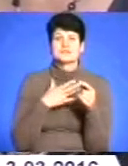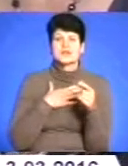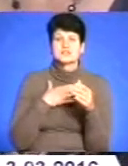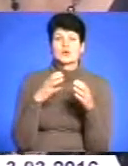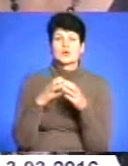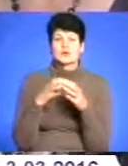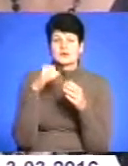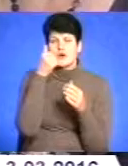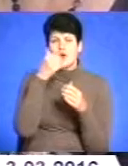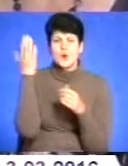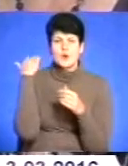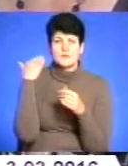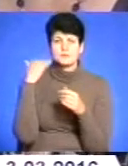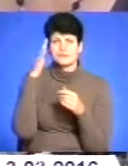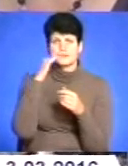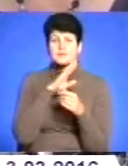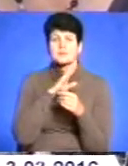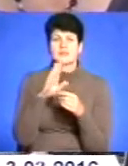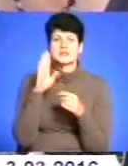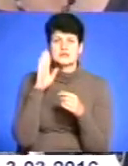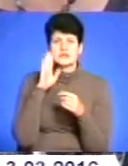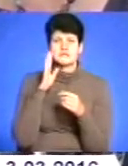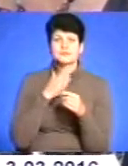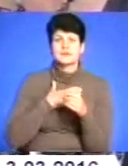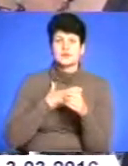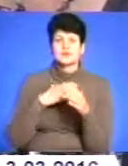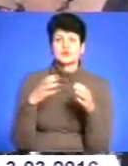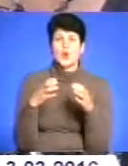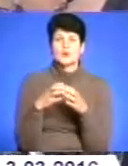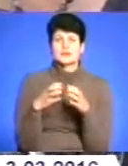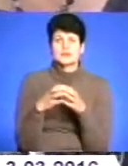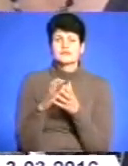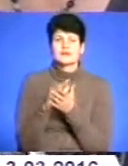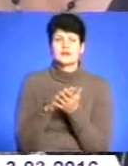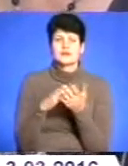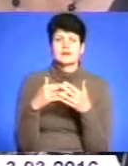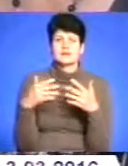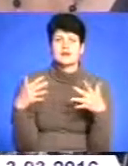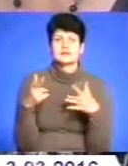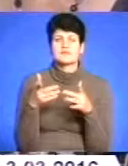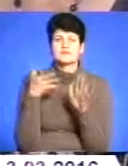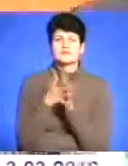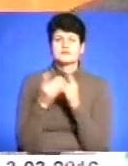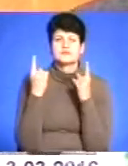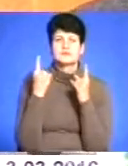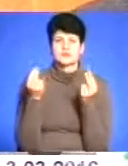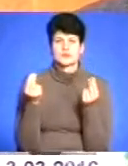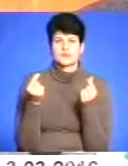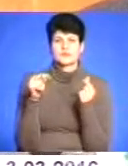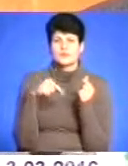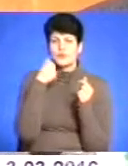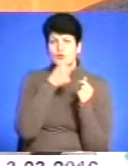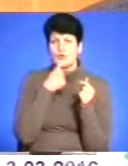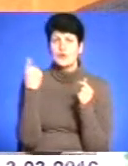батьків, скажімо так, нашого колективу і так далі. Там затрачені великі кошти». «Цього року